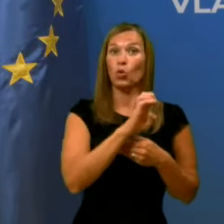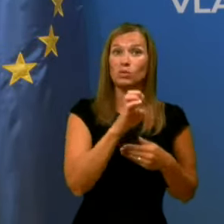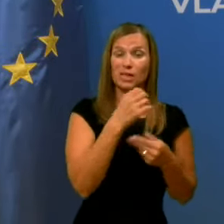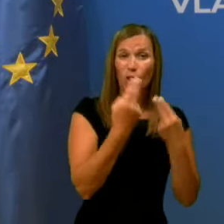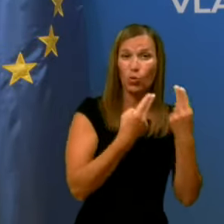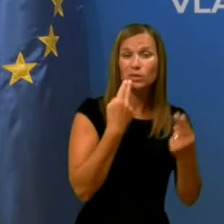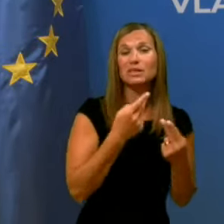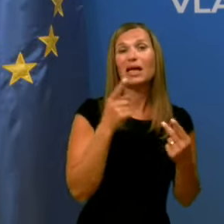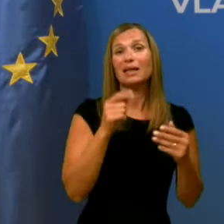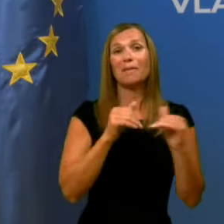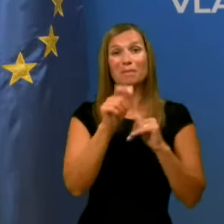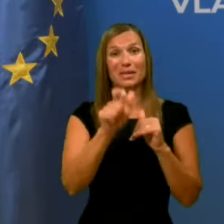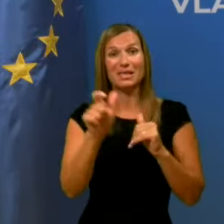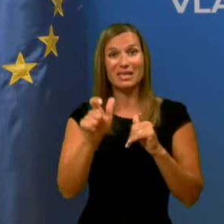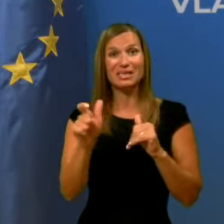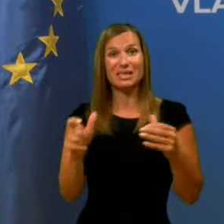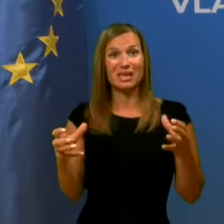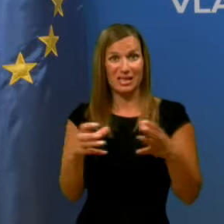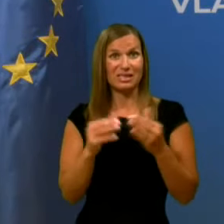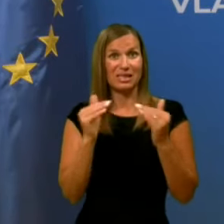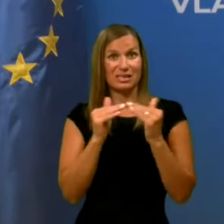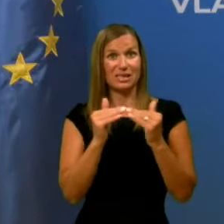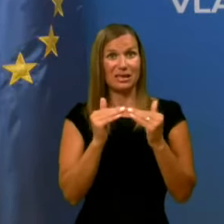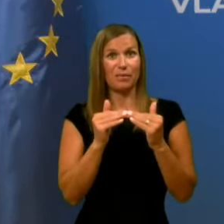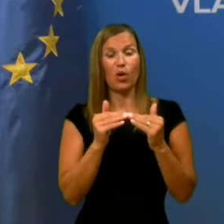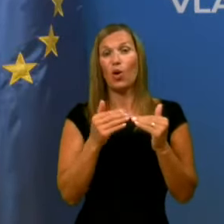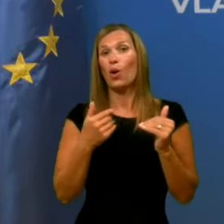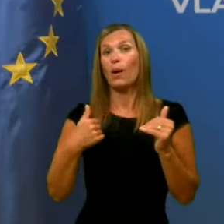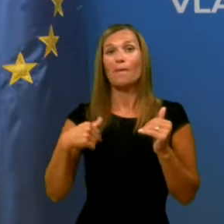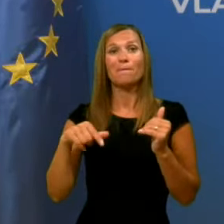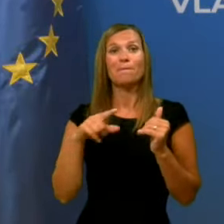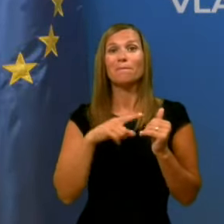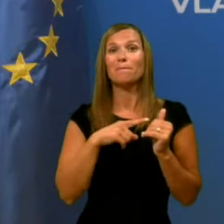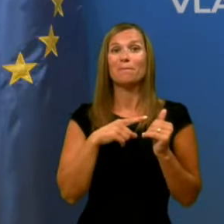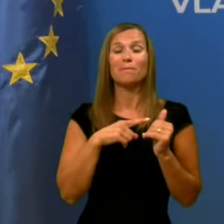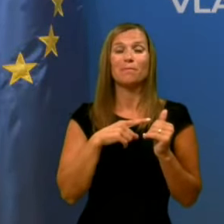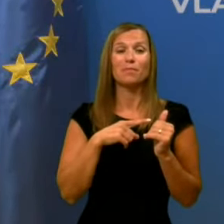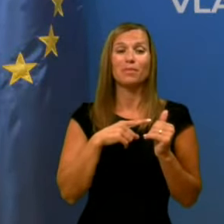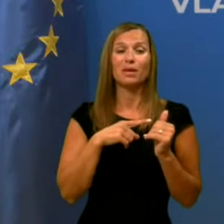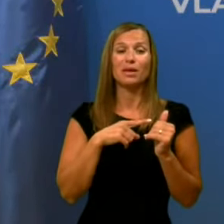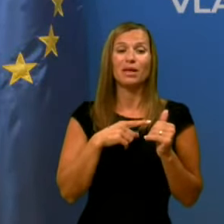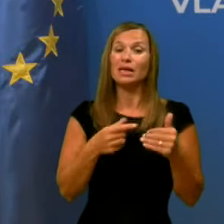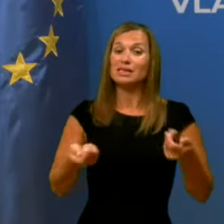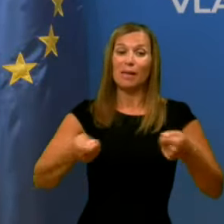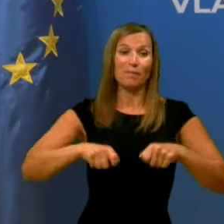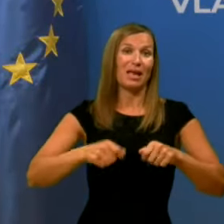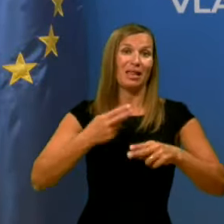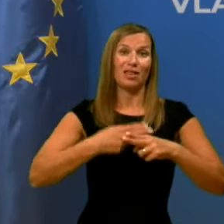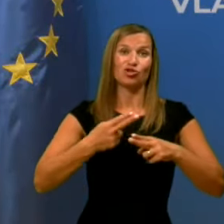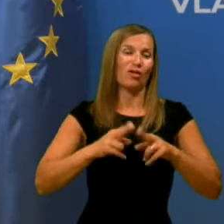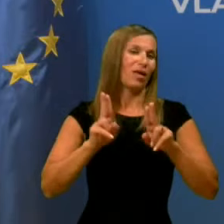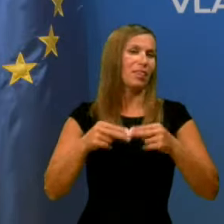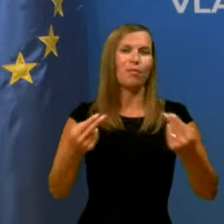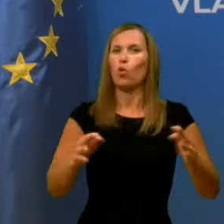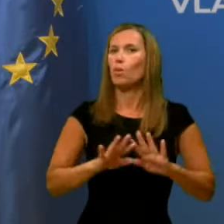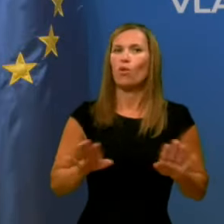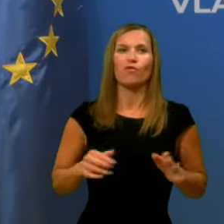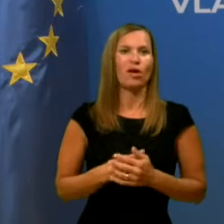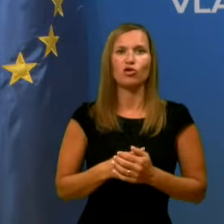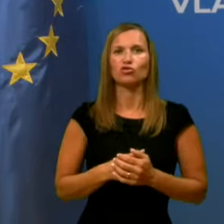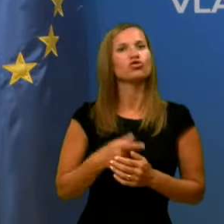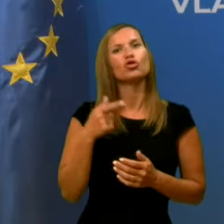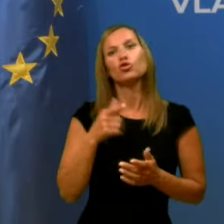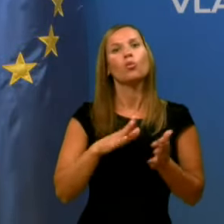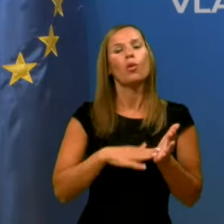kolegi ministra in se strinjamo s tem, mi zapirati držav lockdowna, delati, kot se je delal, ne moramo več. Kar pomeni, da